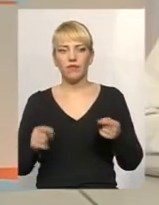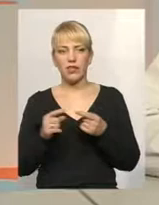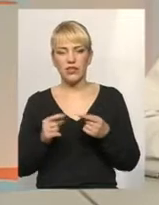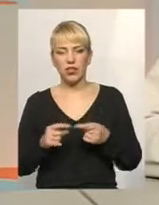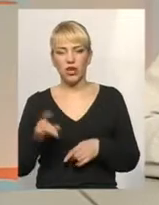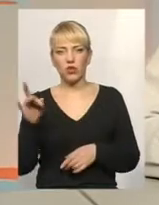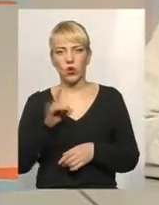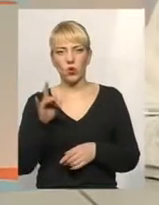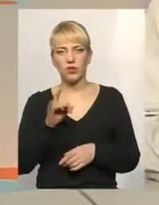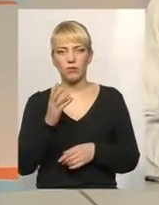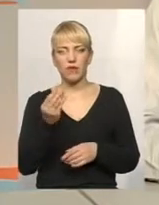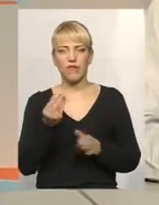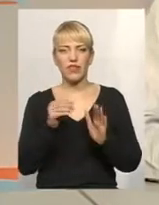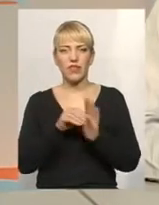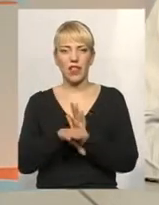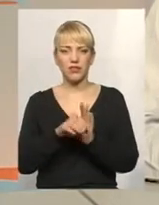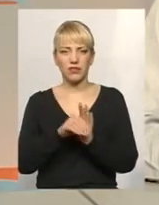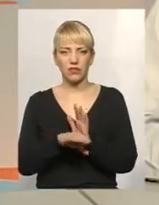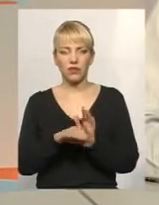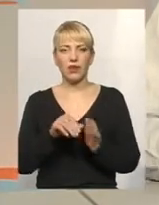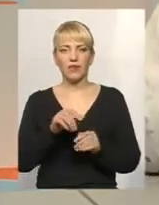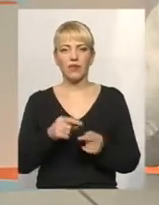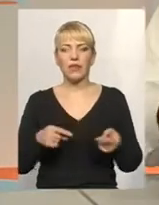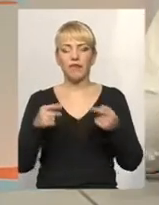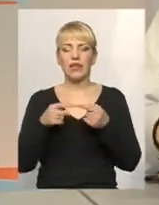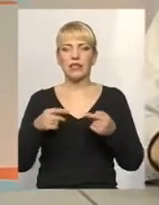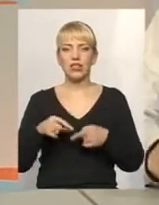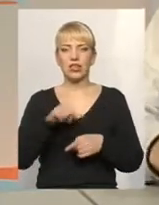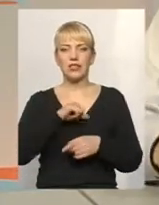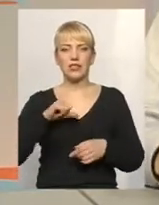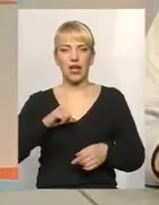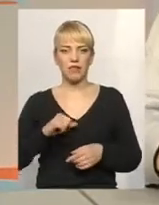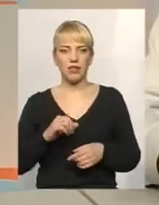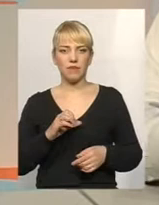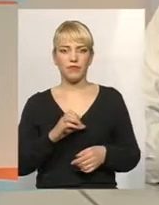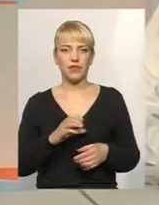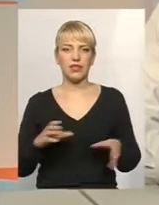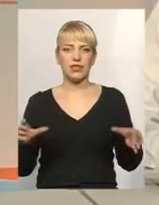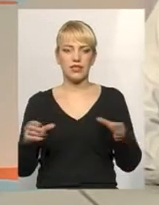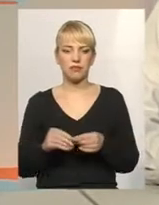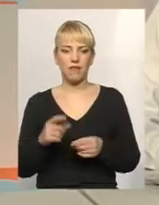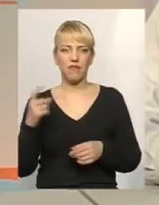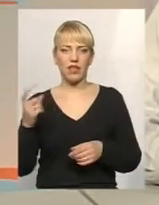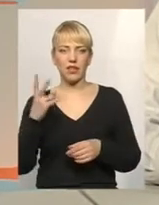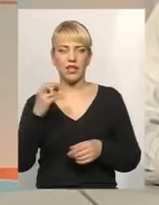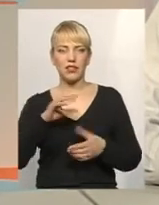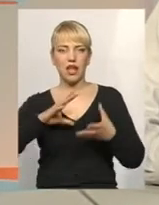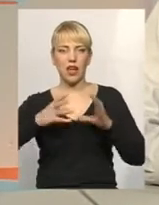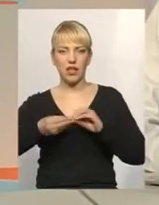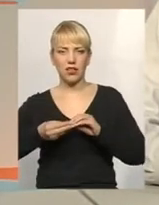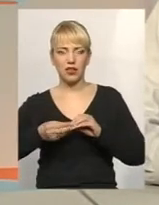розмір внесків визначають самі співвласники. Самі співвласники на загальних зборах.